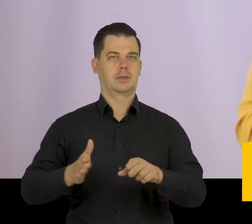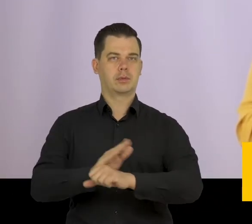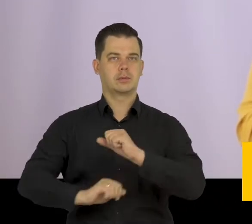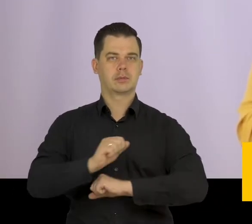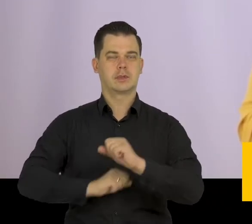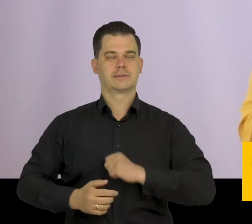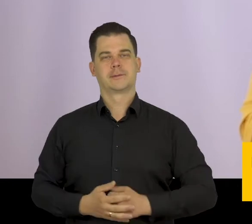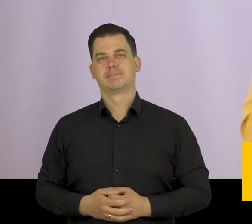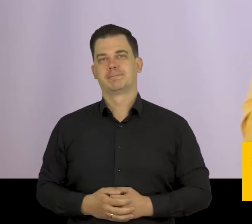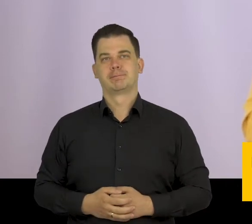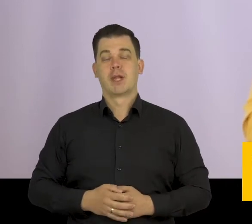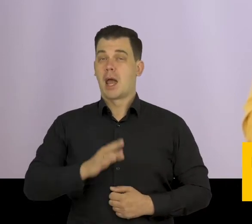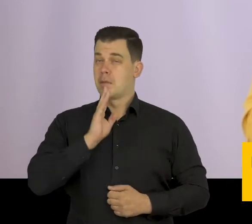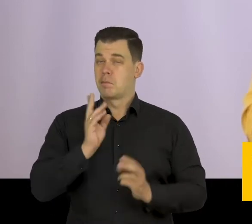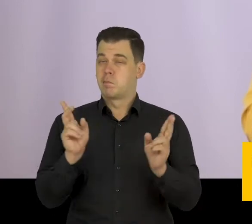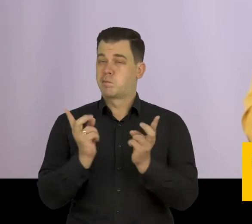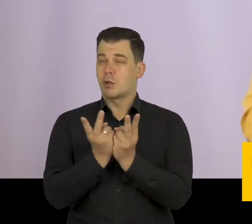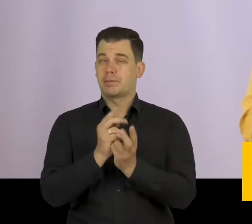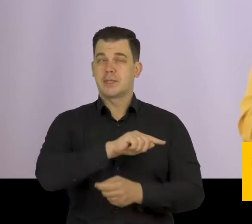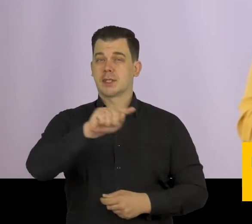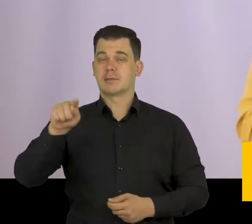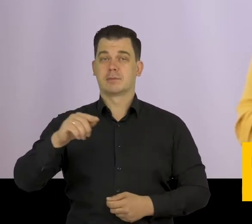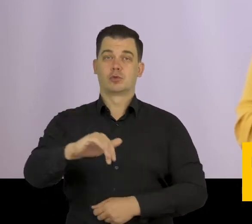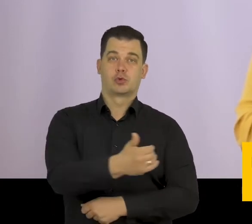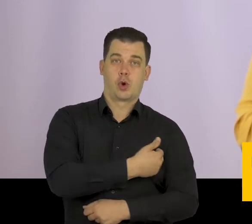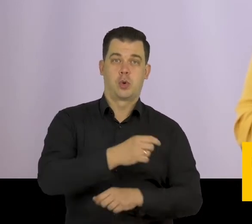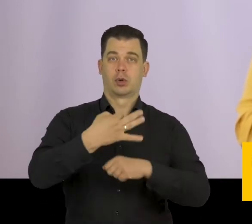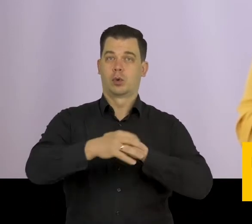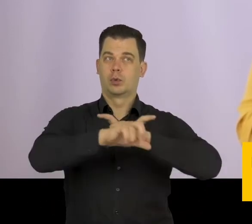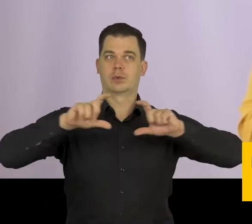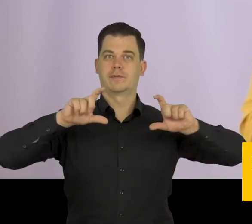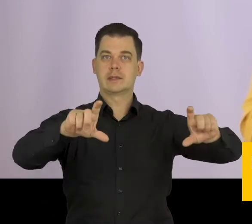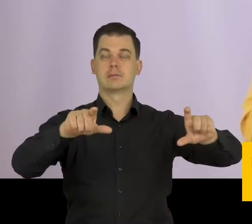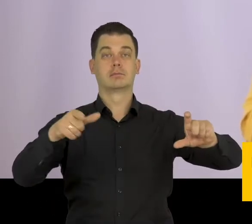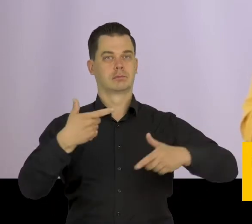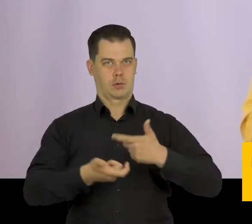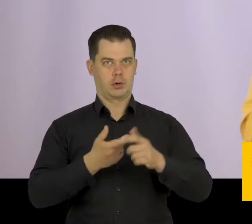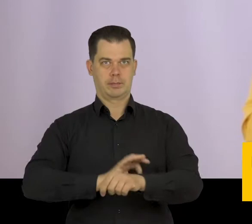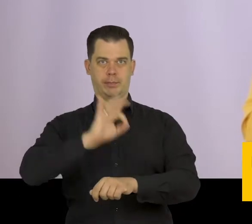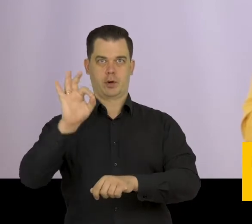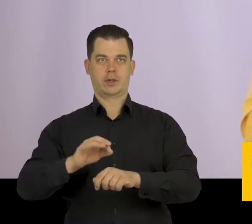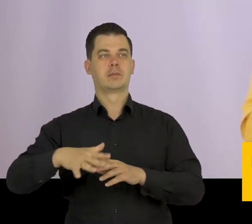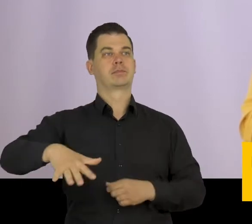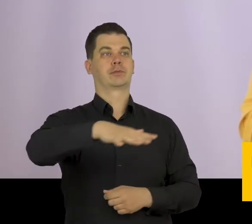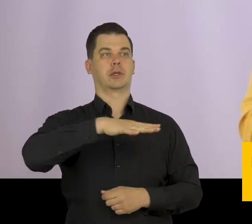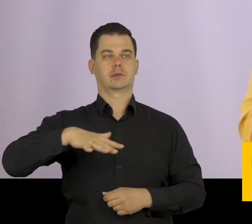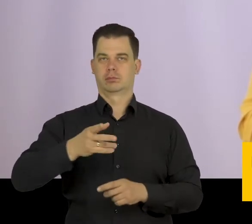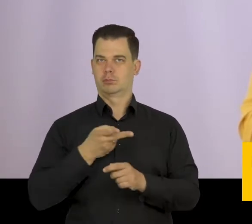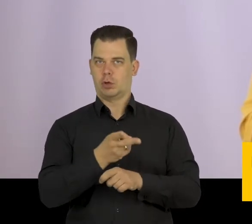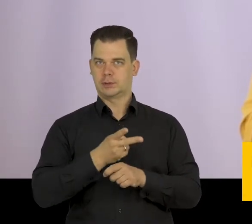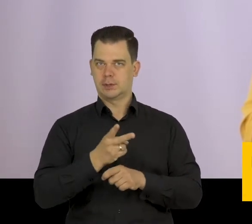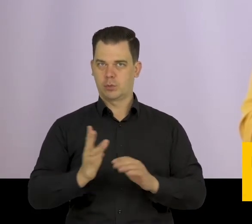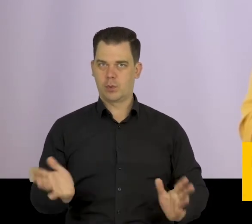niepełnosprawnościami. Podobne działania prowadzą szkoły i uczelnie, które realizują takie projekty jak przestrzeń